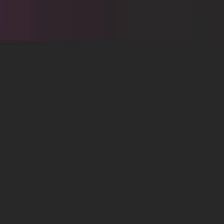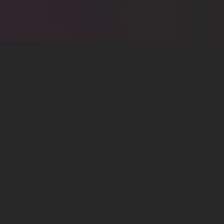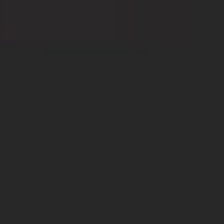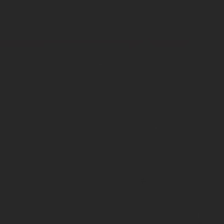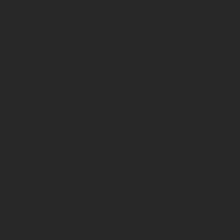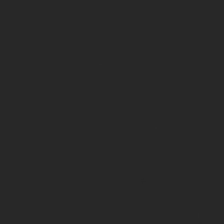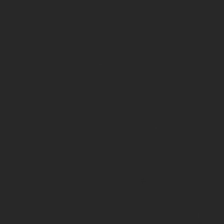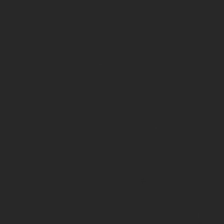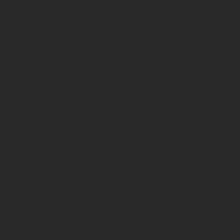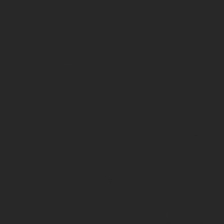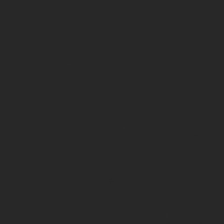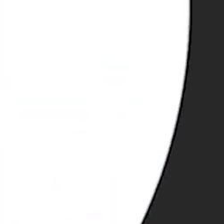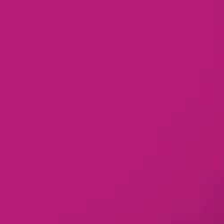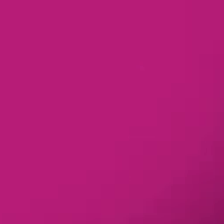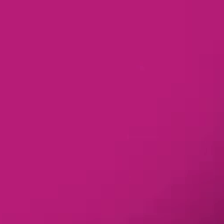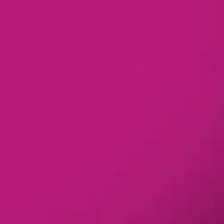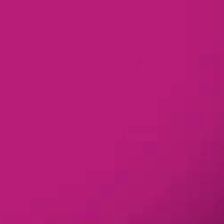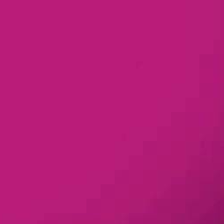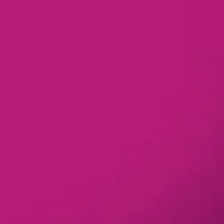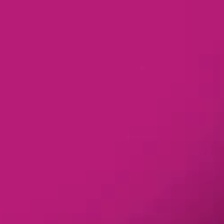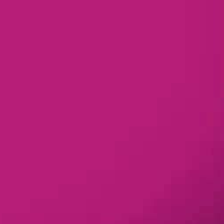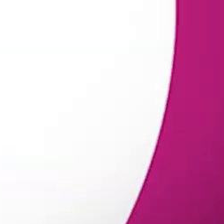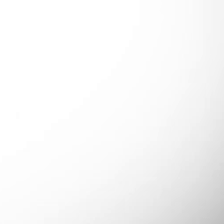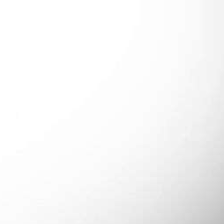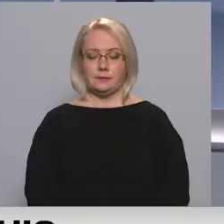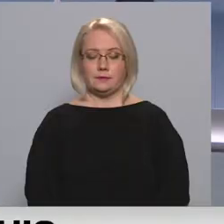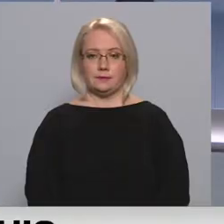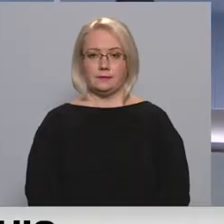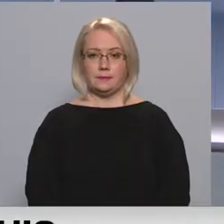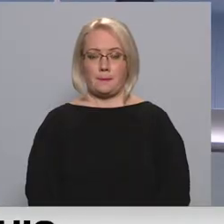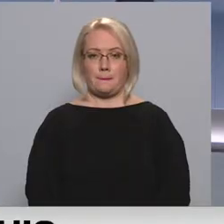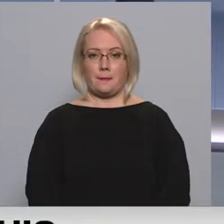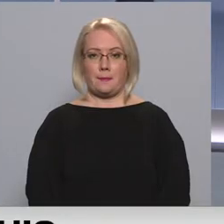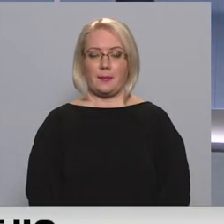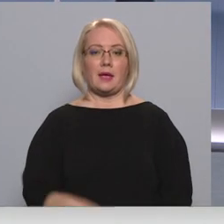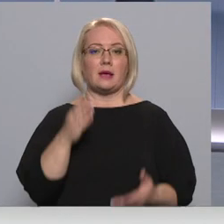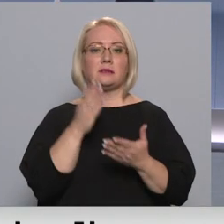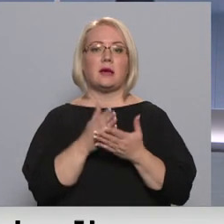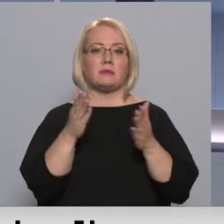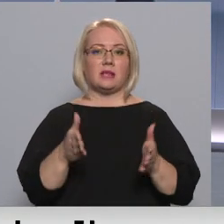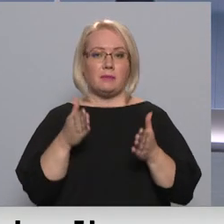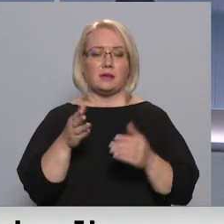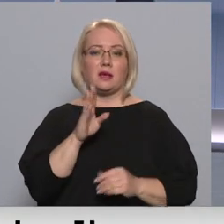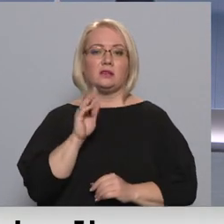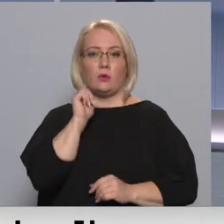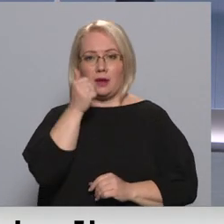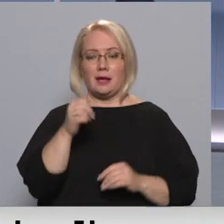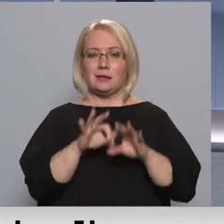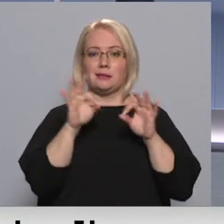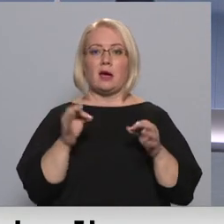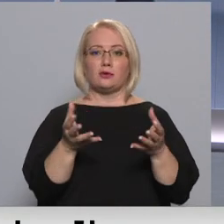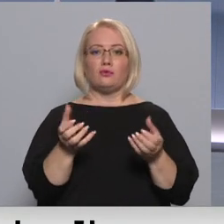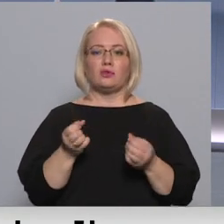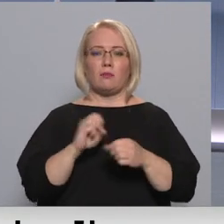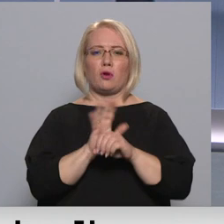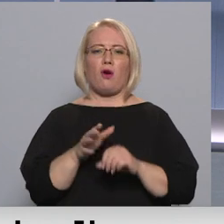Re! Viss ēters ir te! Starp slimnīcām, kuras no rītdienas sāks uzņemt